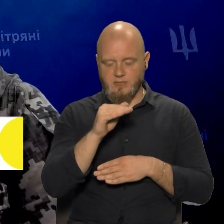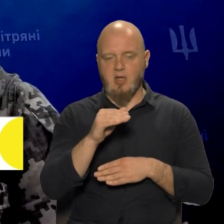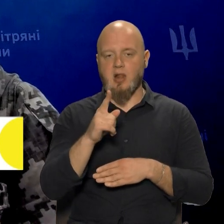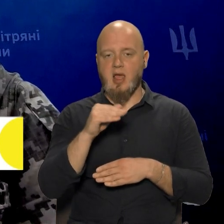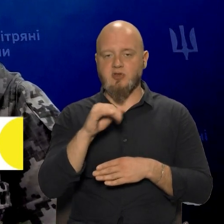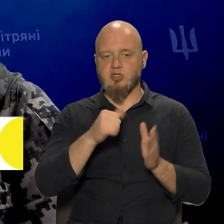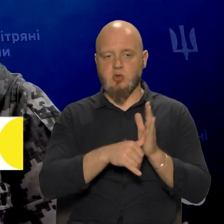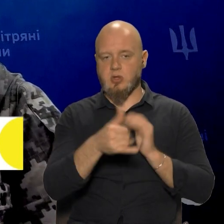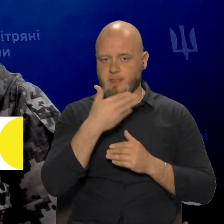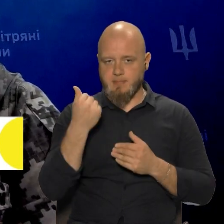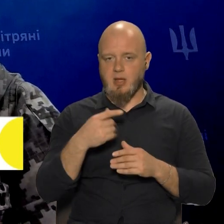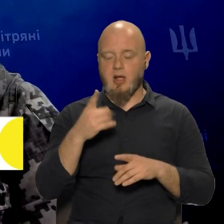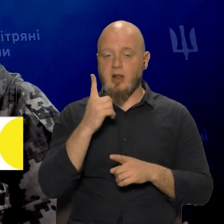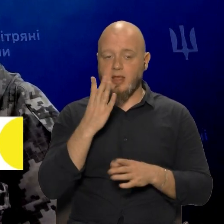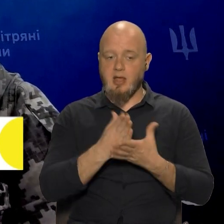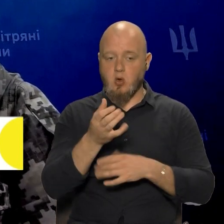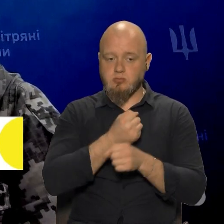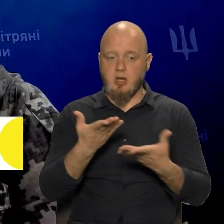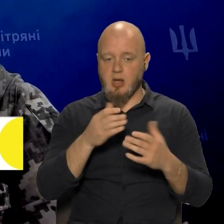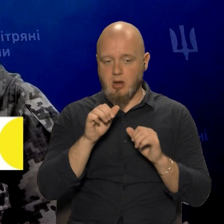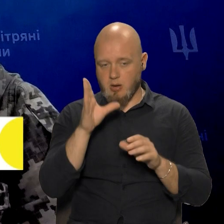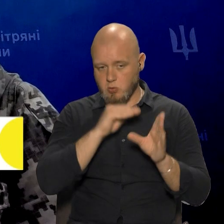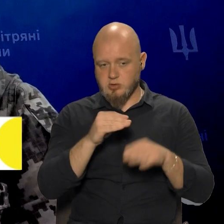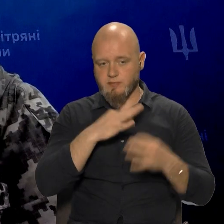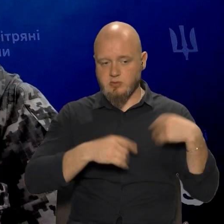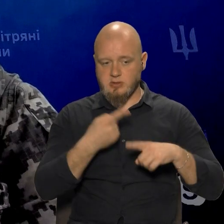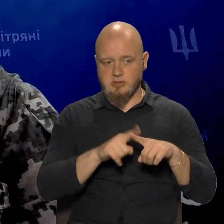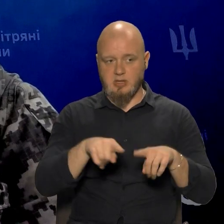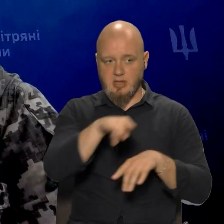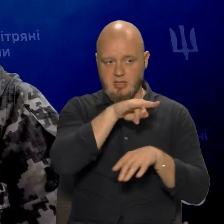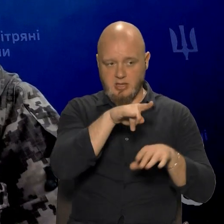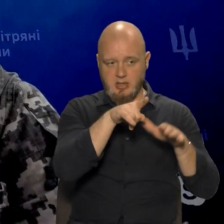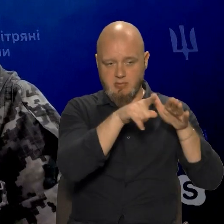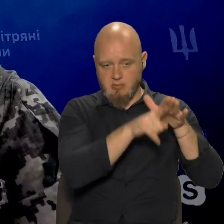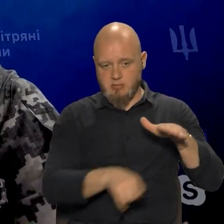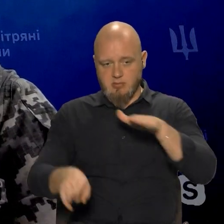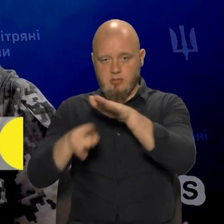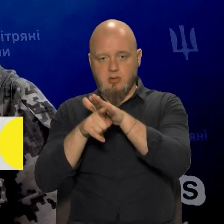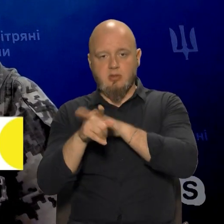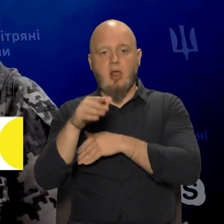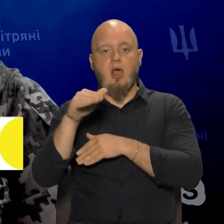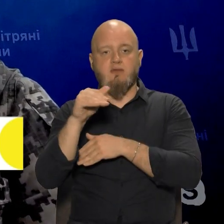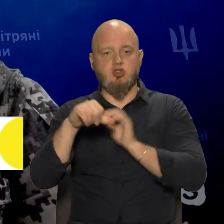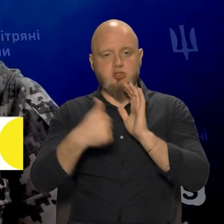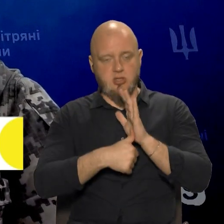яке може використовуватися з цих літаків і братися на «Ф-16». Тому,